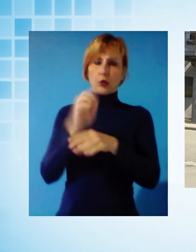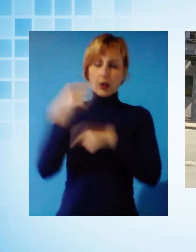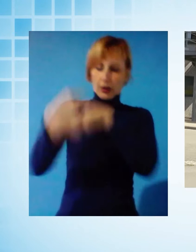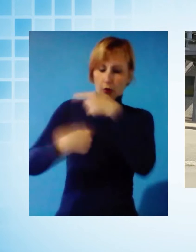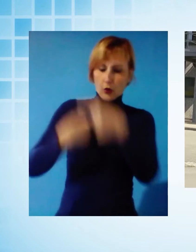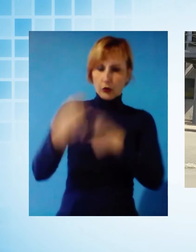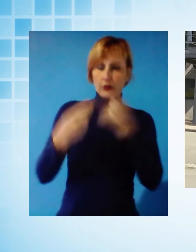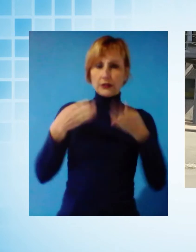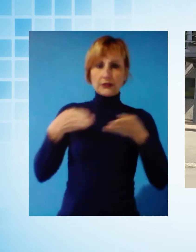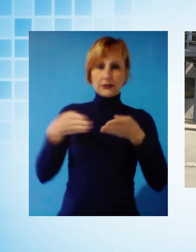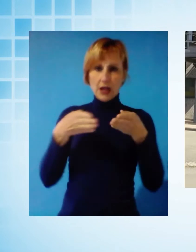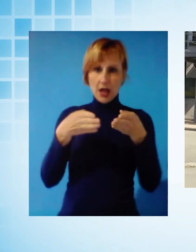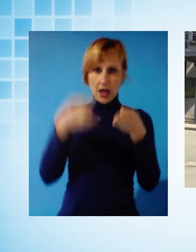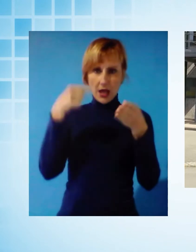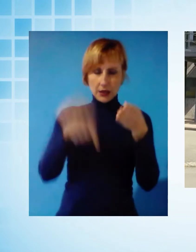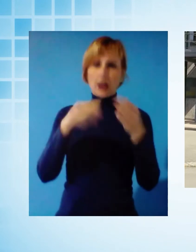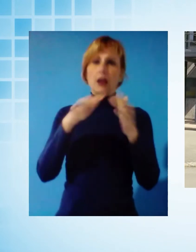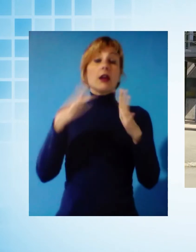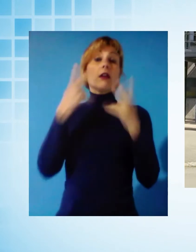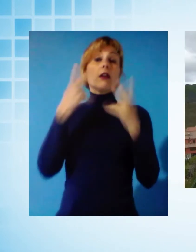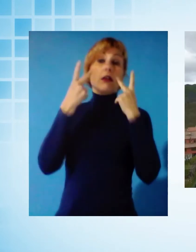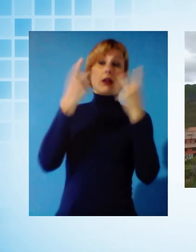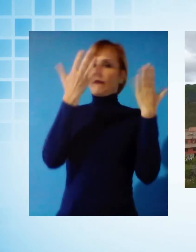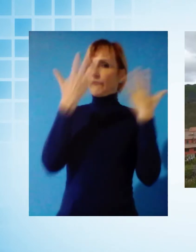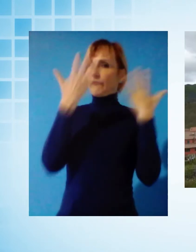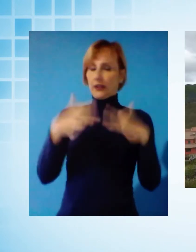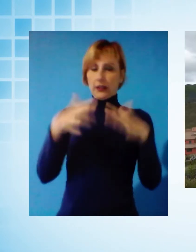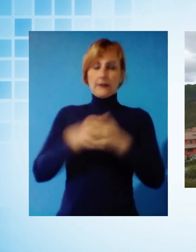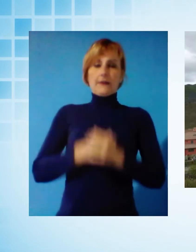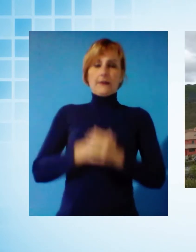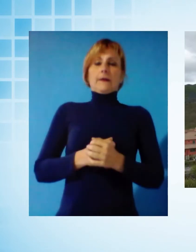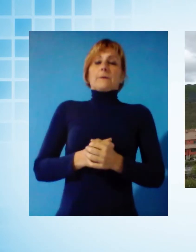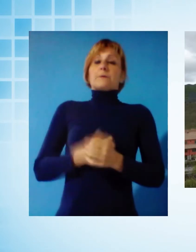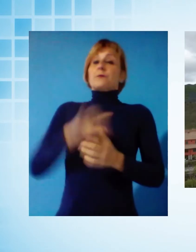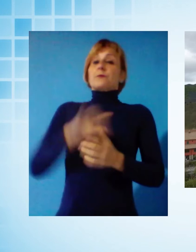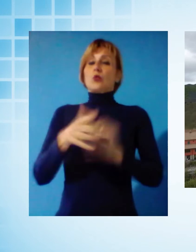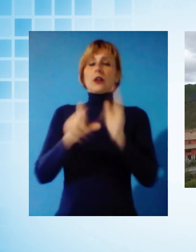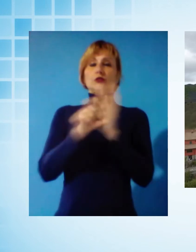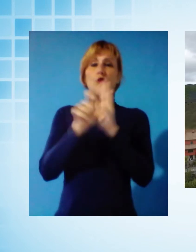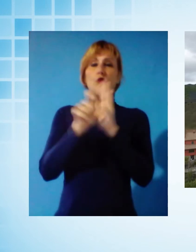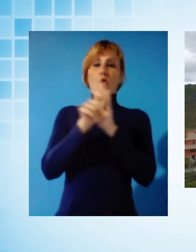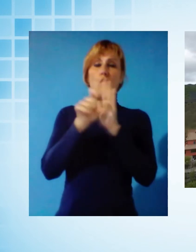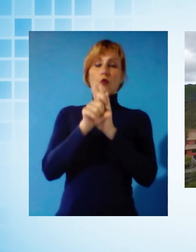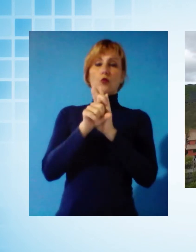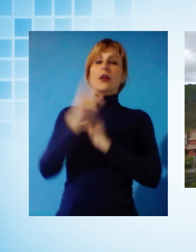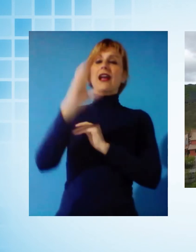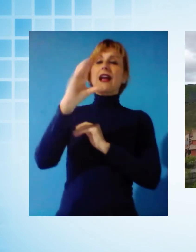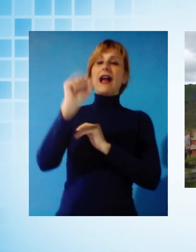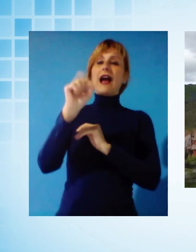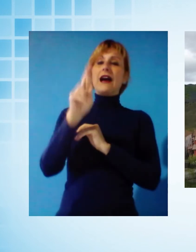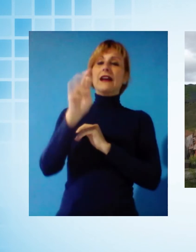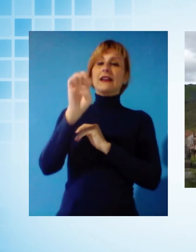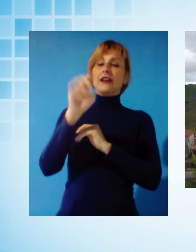probabilmente vedremo anche la fine di questa situazione. L'altro comune che al momento è risultato immune è Careggine, che peraltro è il comune